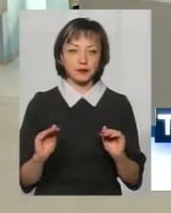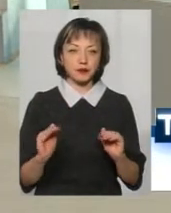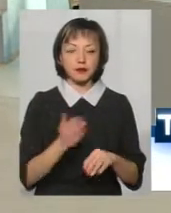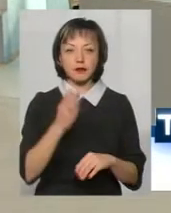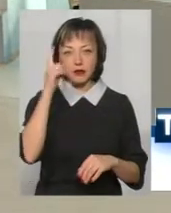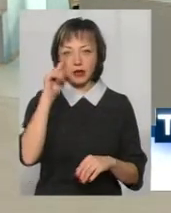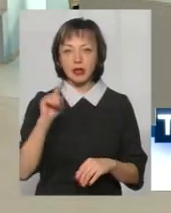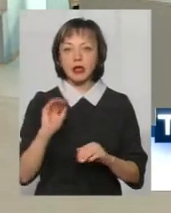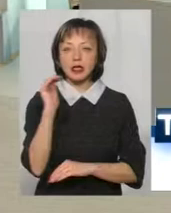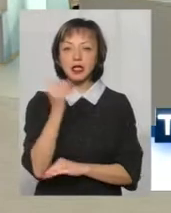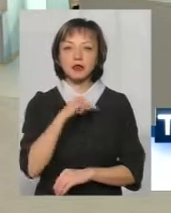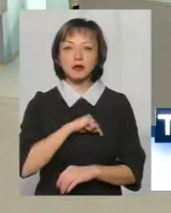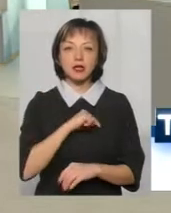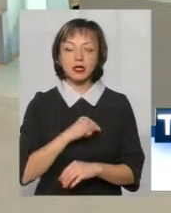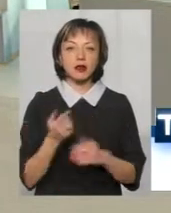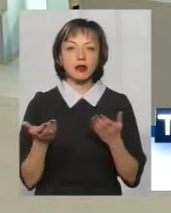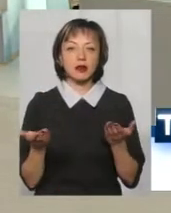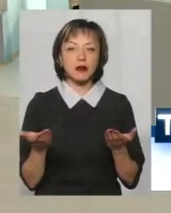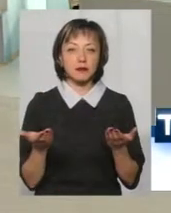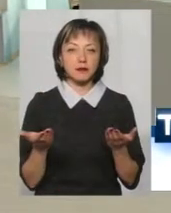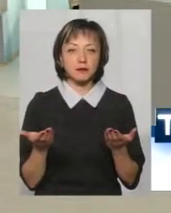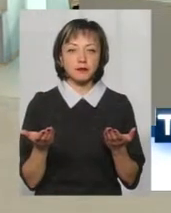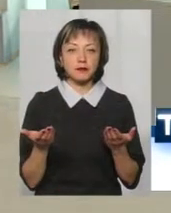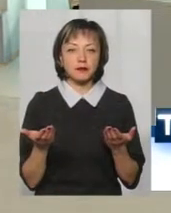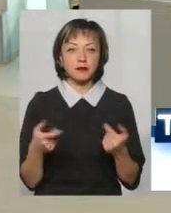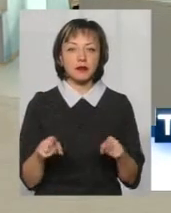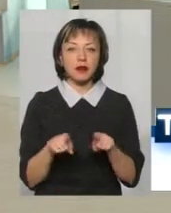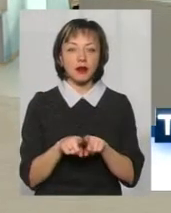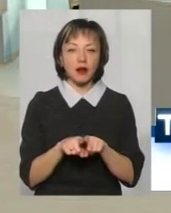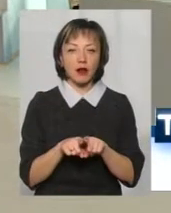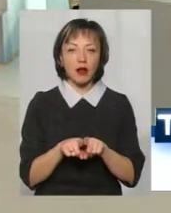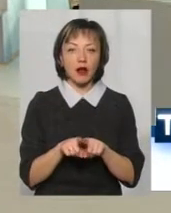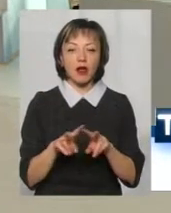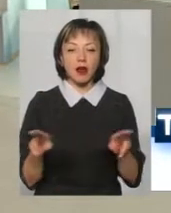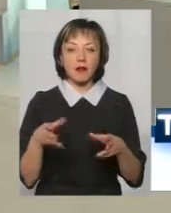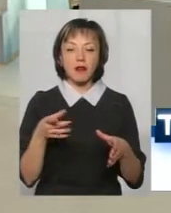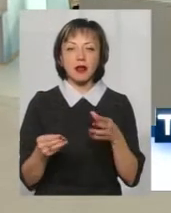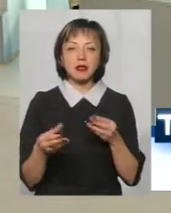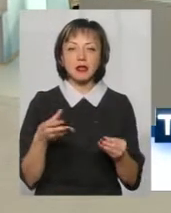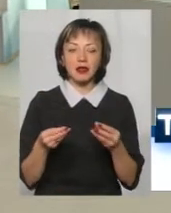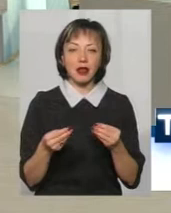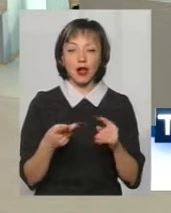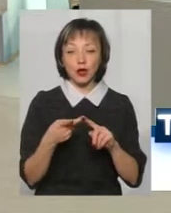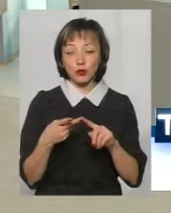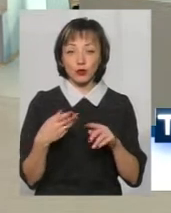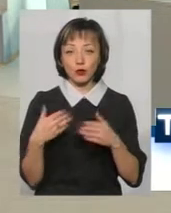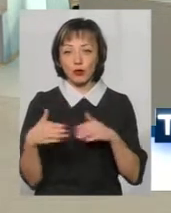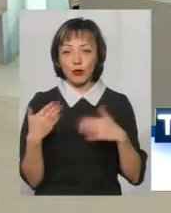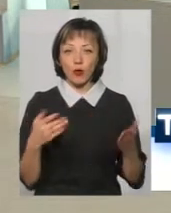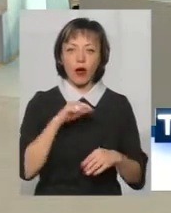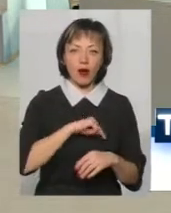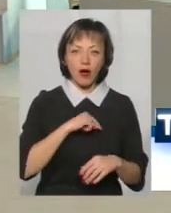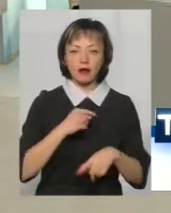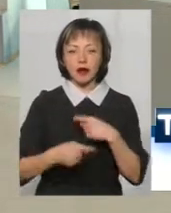знаєте, дитяча психіка, з одного боку, вона така, знаєте, як пластелін, з другого боку, ну, це ж характер,